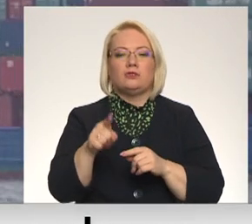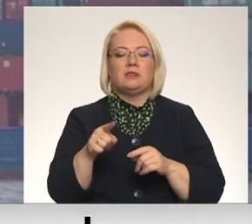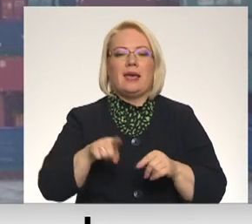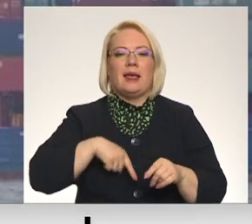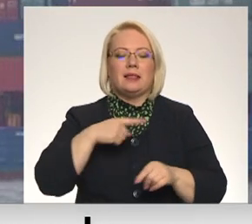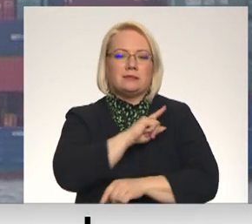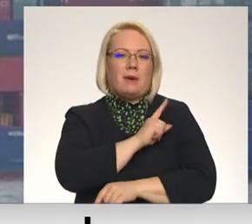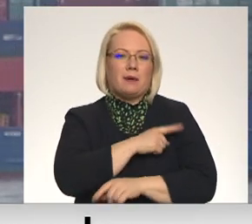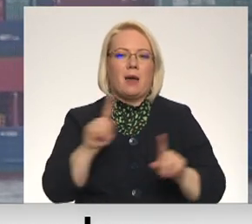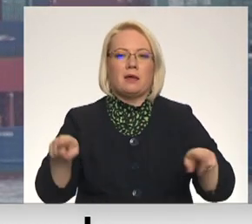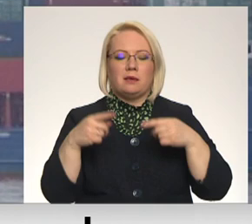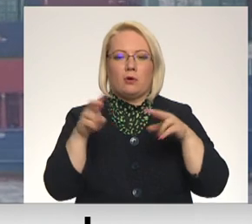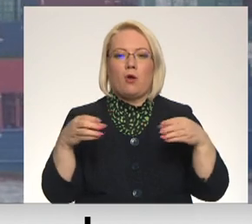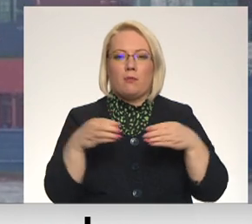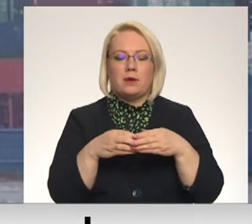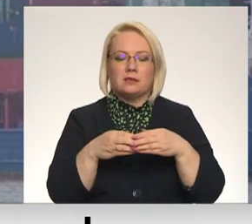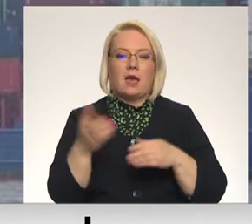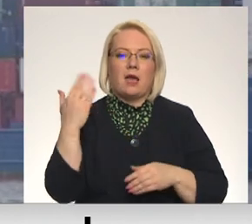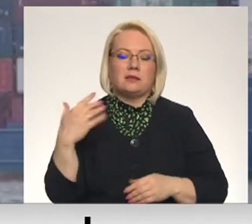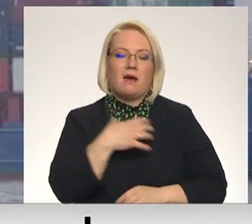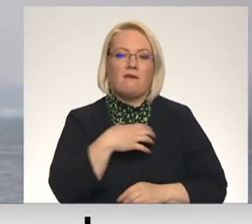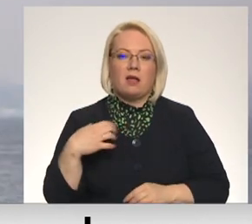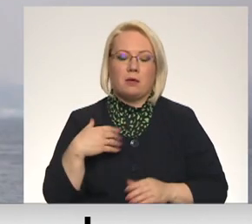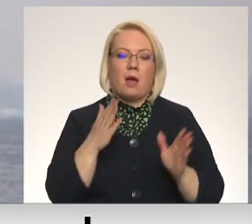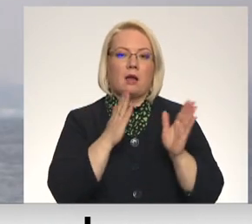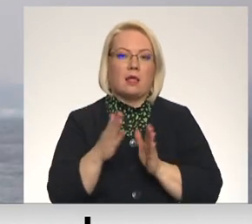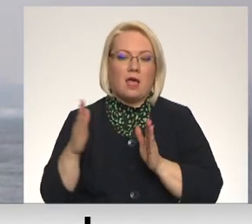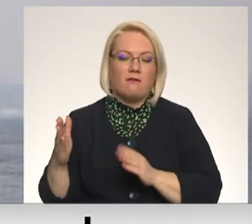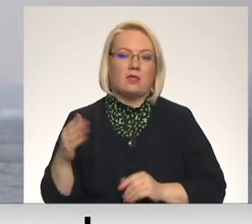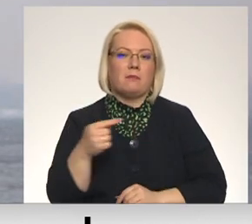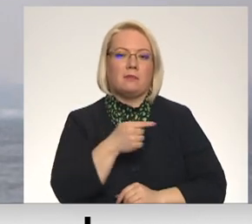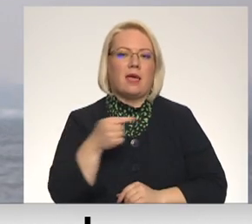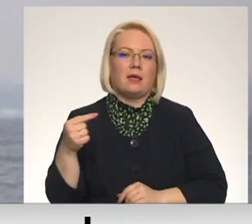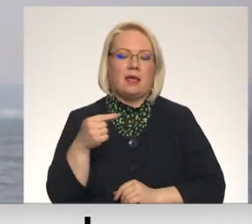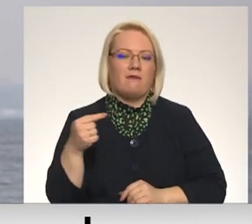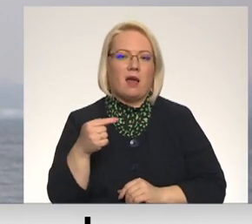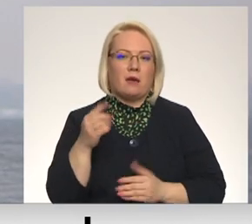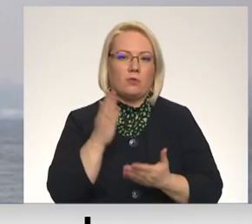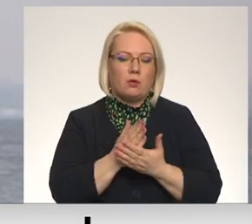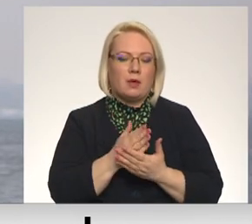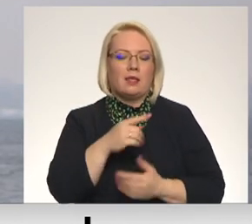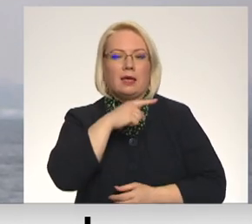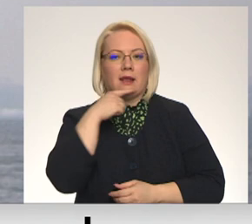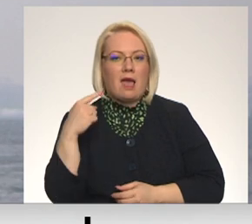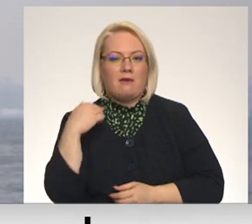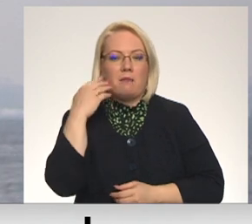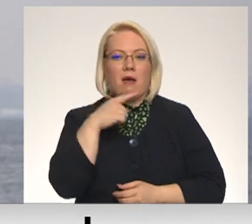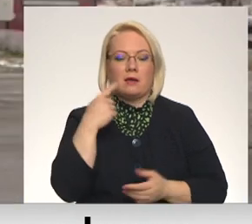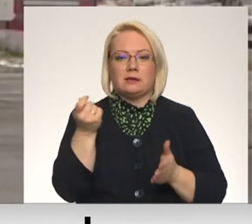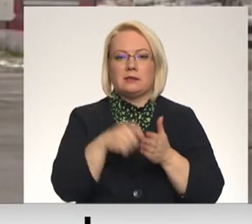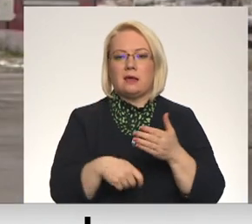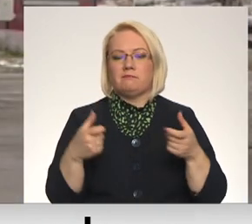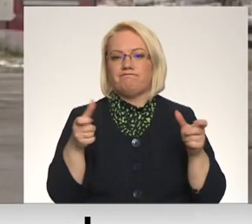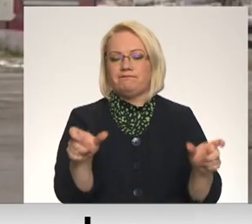komisijas deputāta aicina valdību savlaicīgi gatavoties pesimistiskākajam scenāriem, kad arī Krievi un Baltkrievi slēdz savus robežus